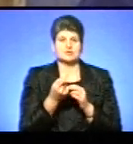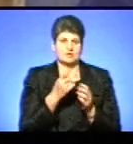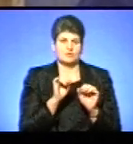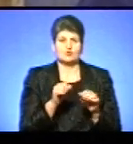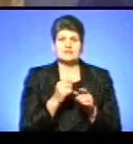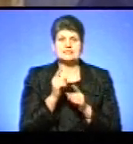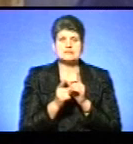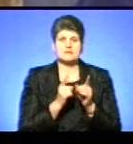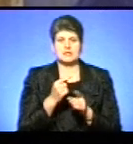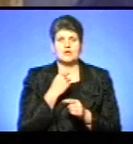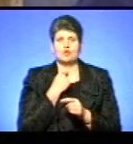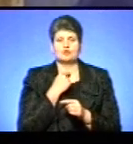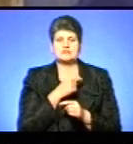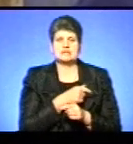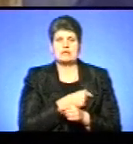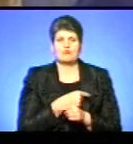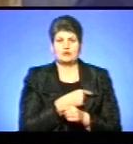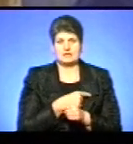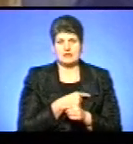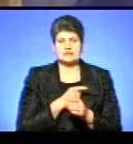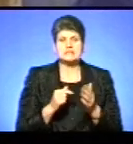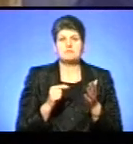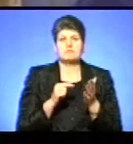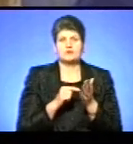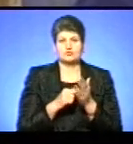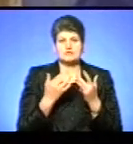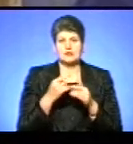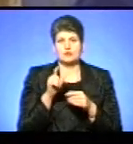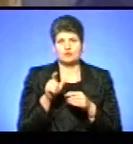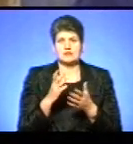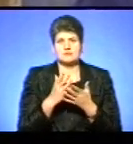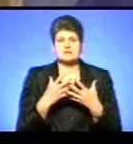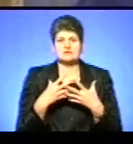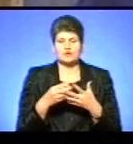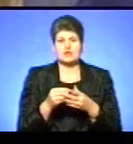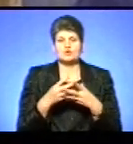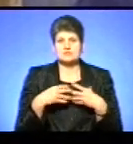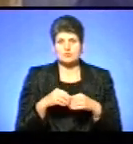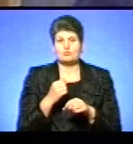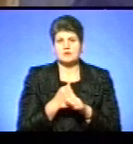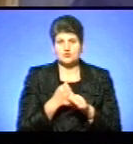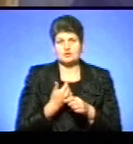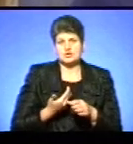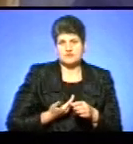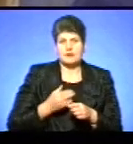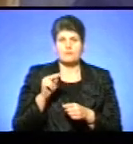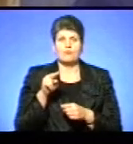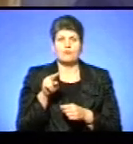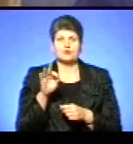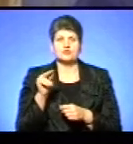що змінений голос депутата, тому що з метою, оскільки людина має свою сім'ю, займається роботою, працює і живе в Почаїві,